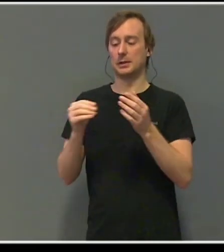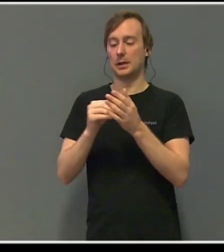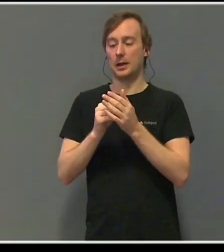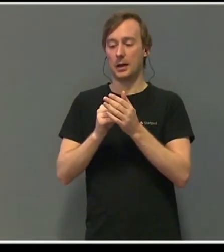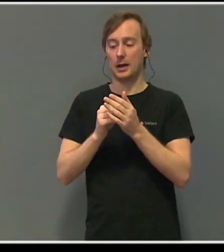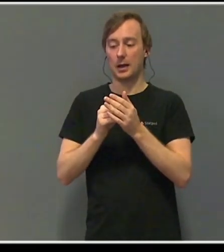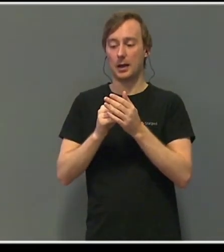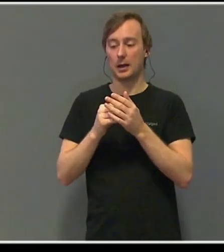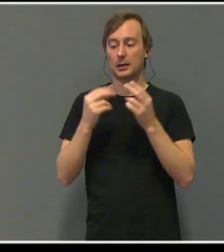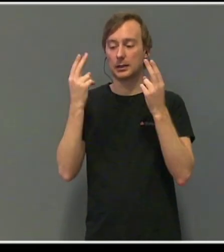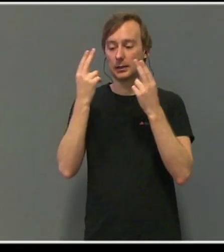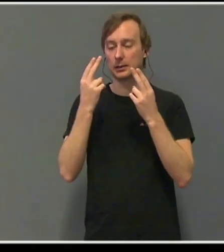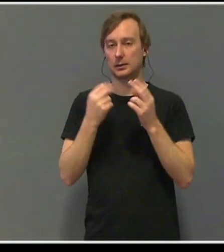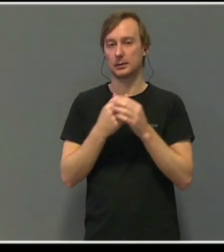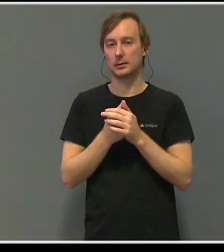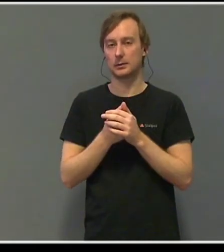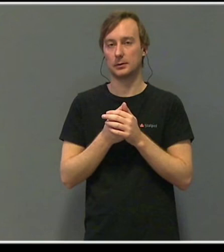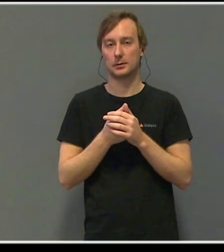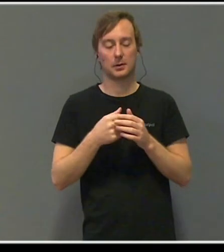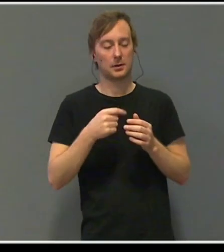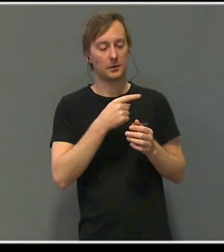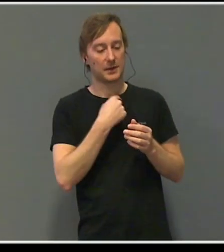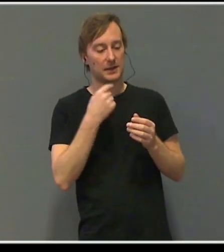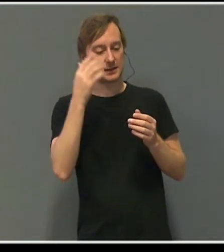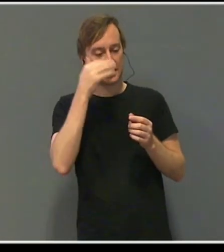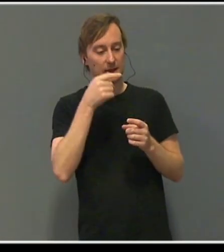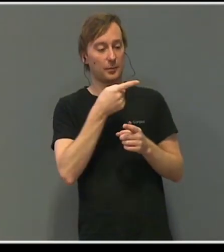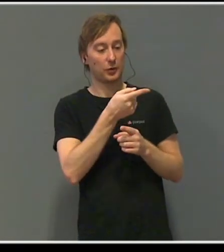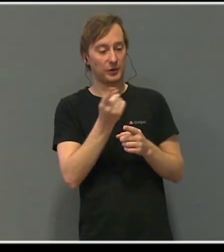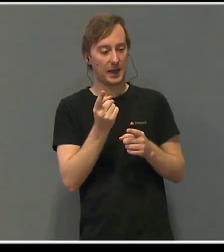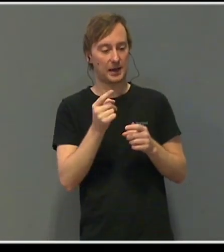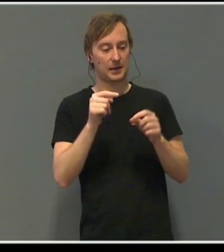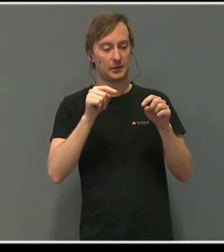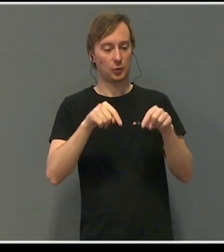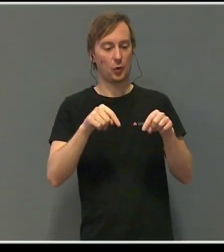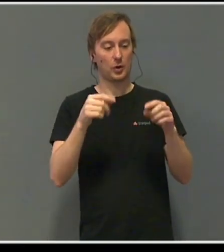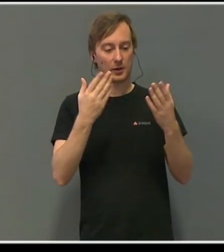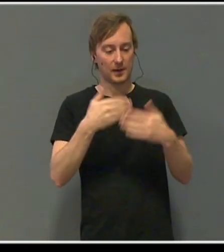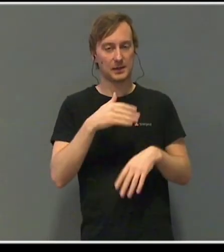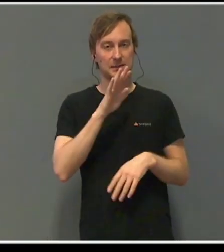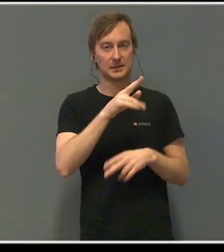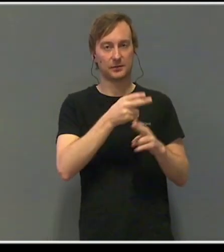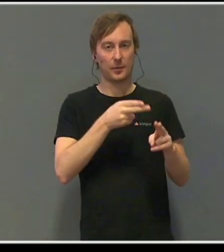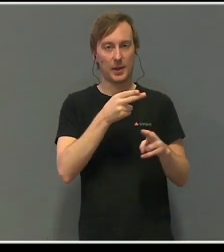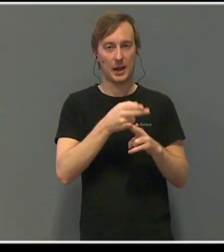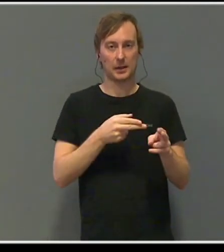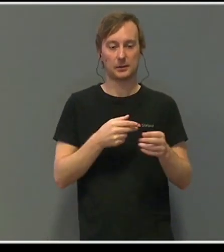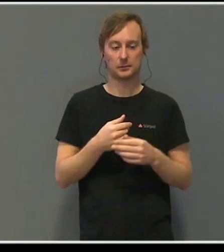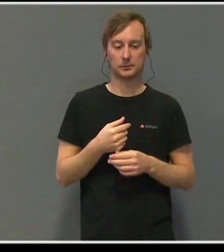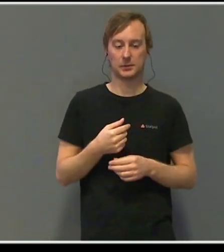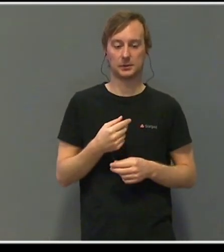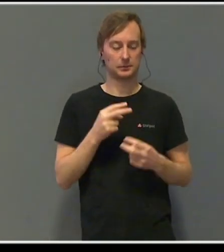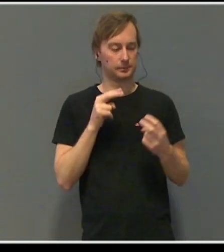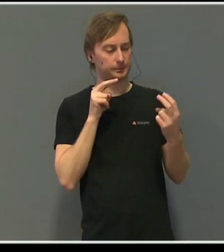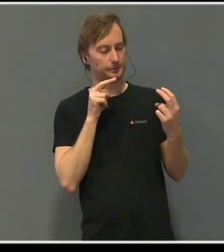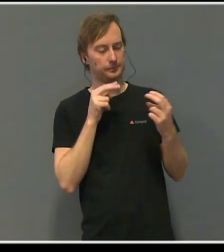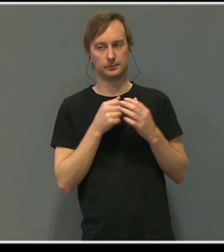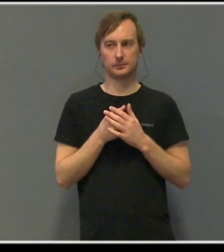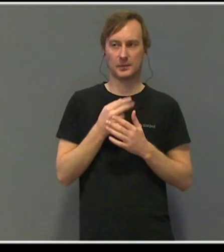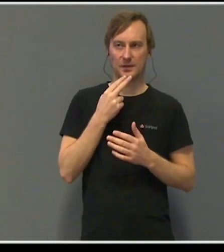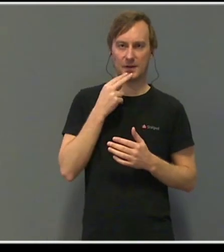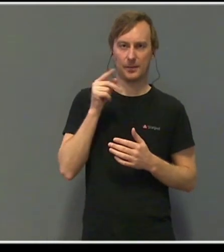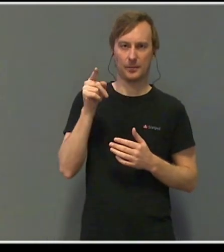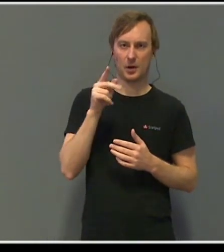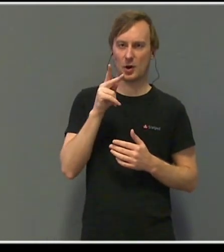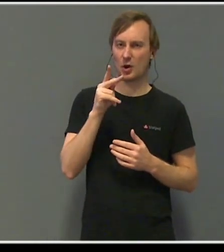Våre tanker er å stere i kveld hans familie. Nå mine. Kai Simon. Vi så på hverandre. Hvem var han? Hadde vi